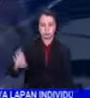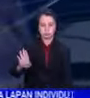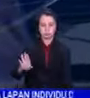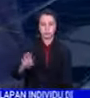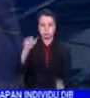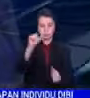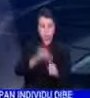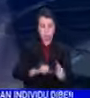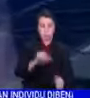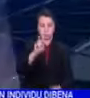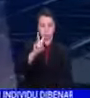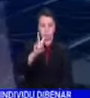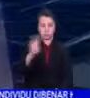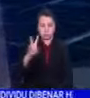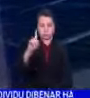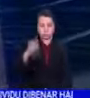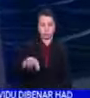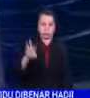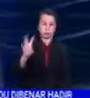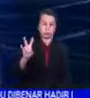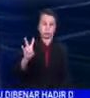setiap 27 Jun.